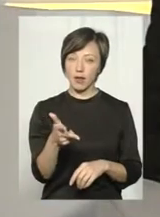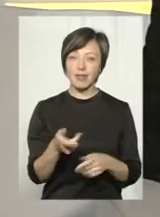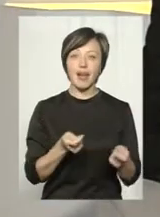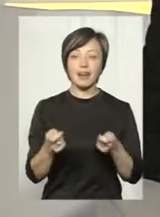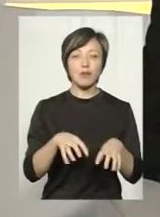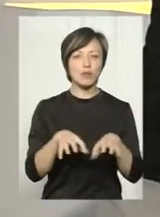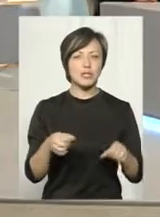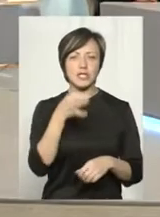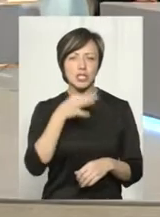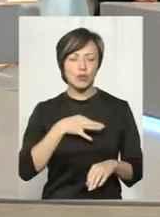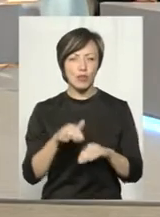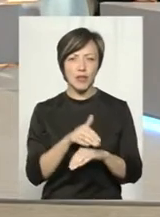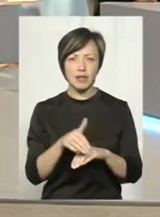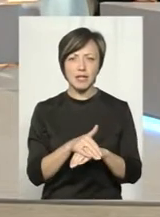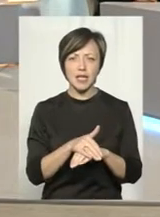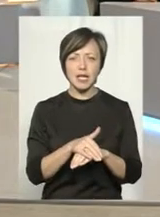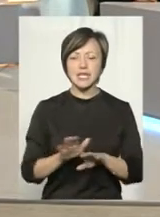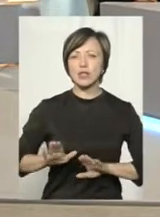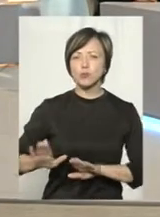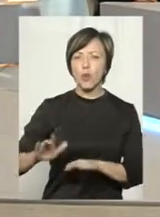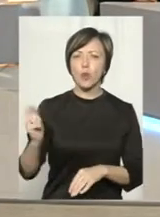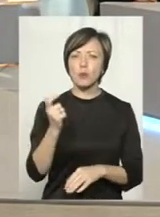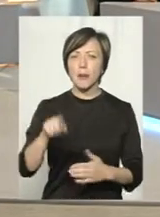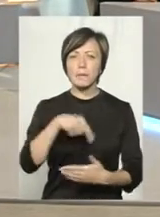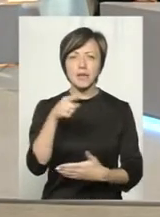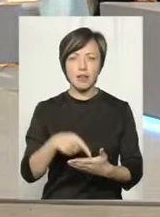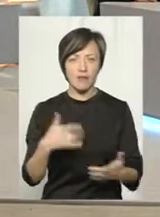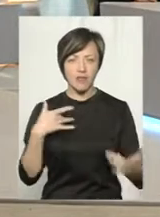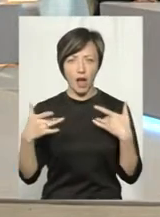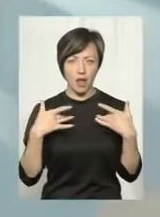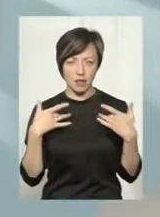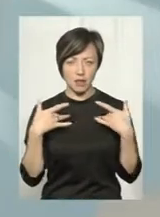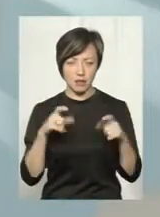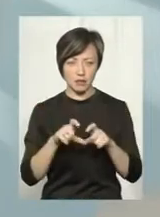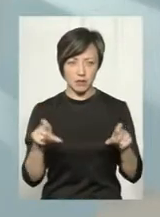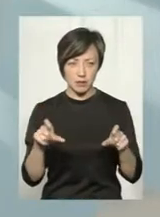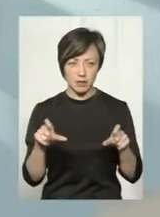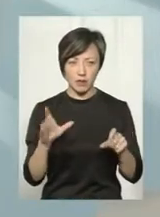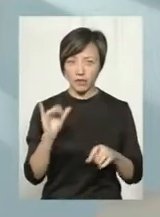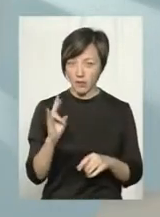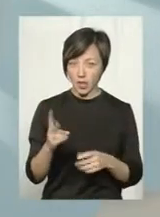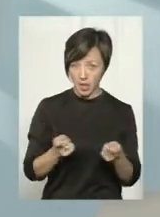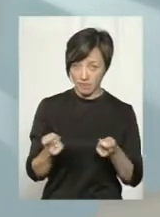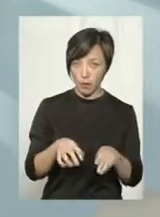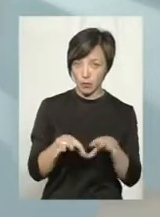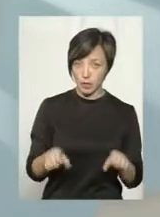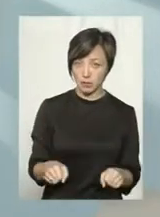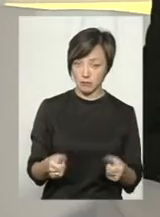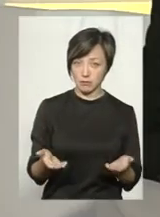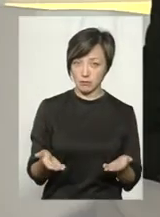посаді. Скажіть мені, будь ласка, застопник з господарських питань в театрі, він же керівна посада?